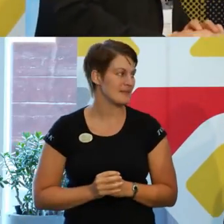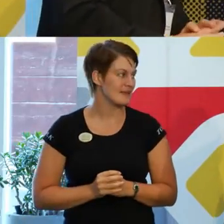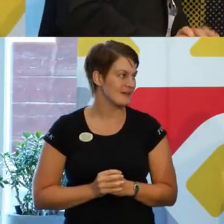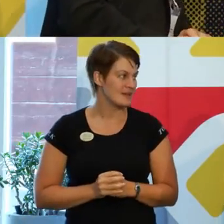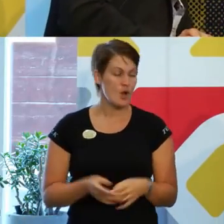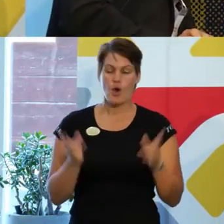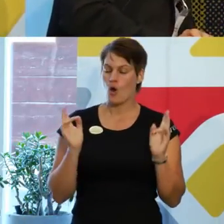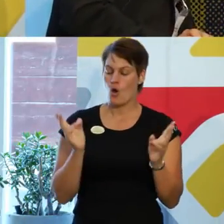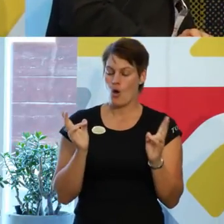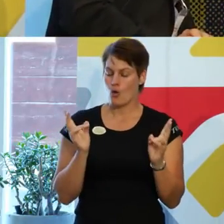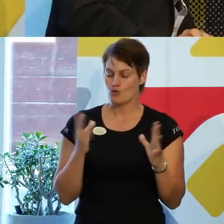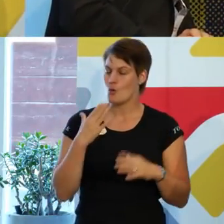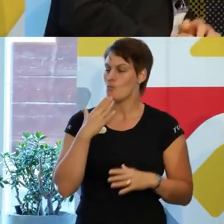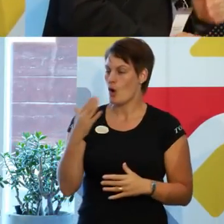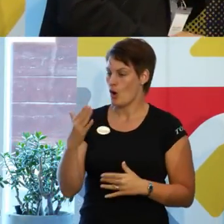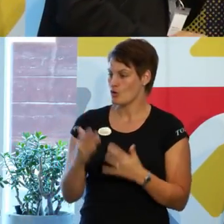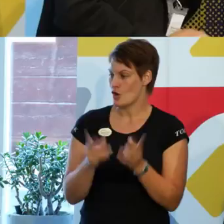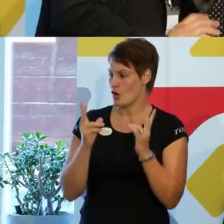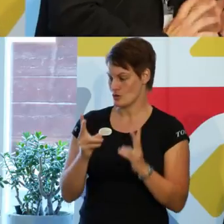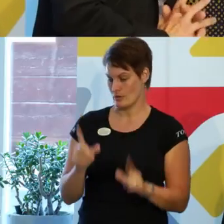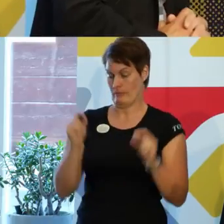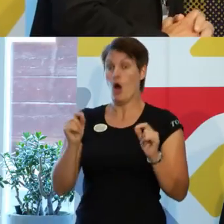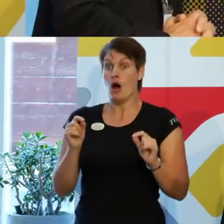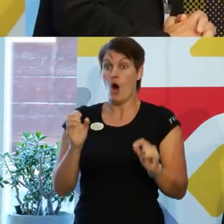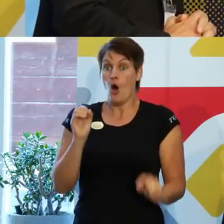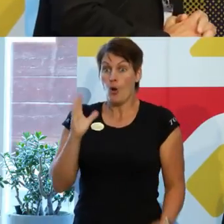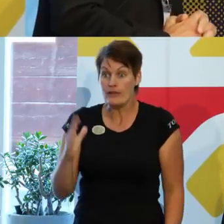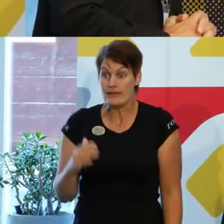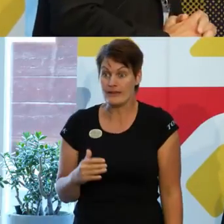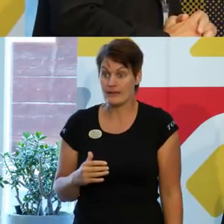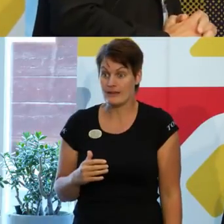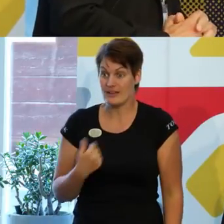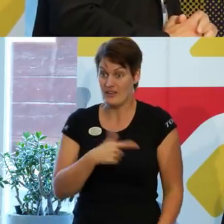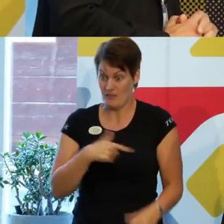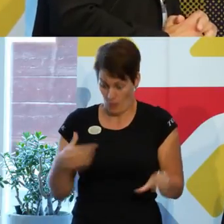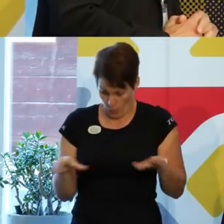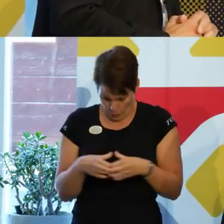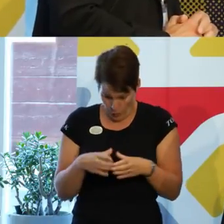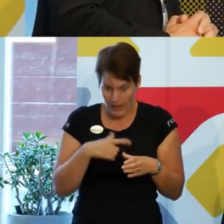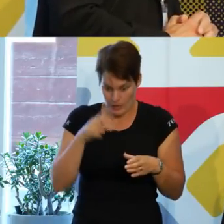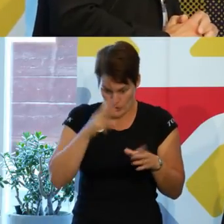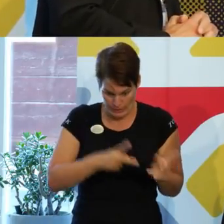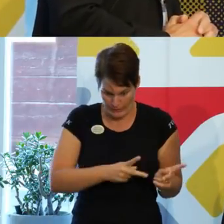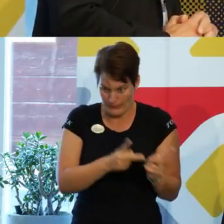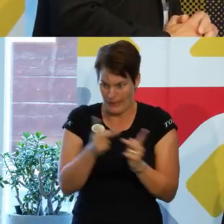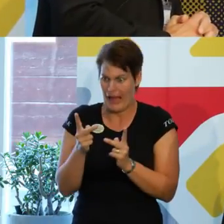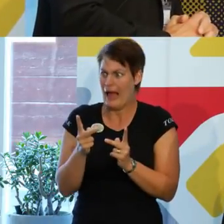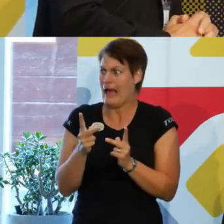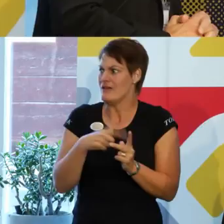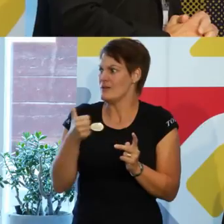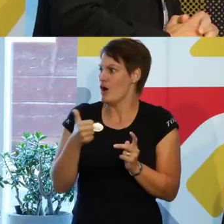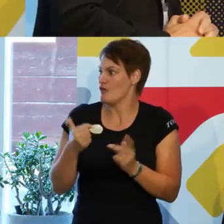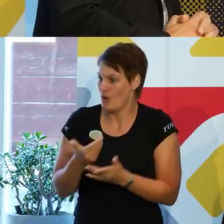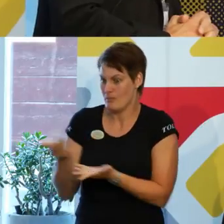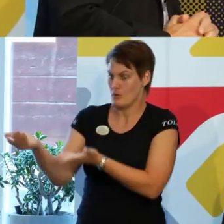väldigt klockrent att göra den observationen. Oj, vi är en ganska homogen grupp här. Vi behöver bjuda in